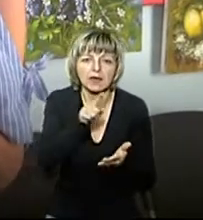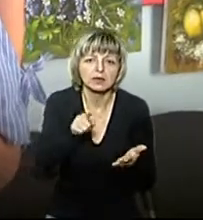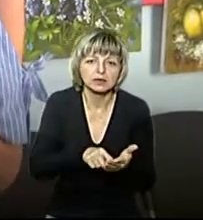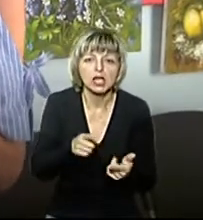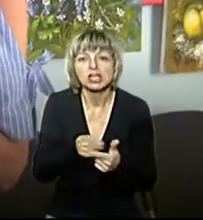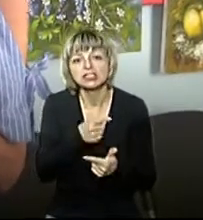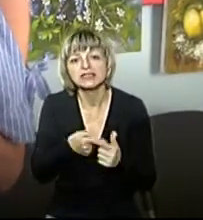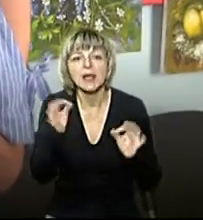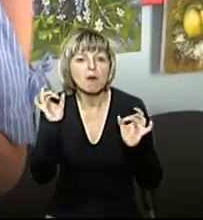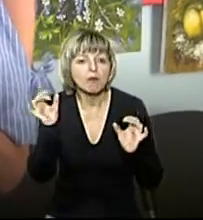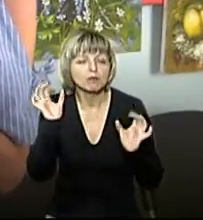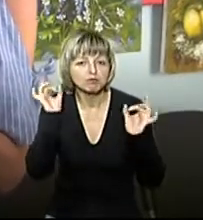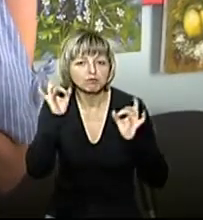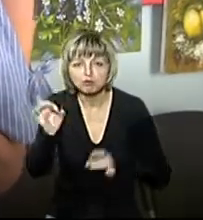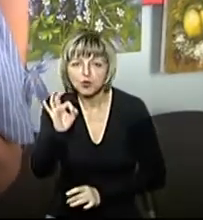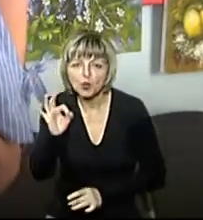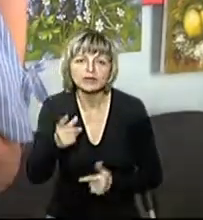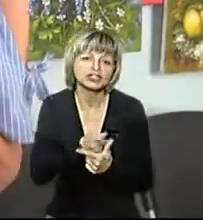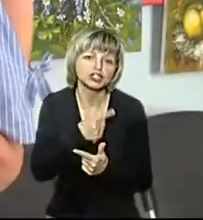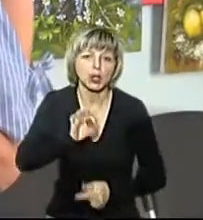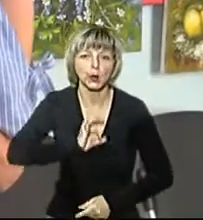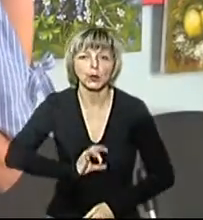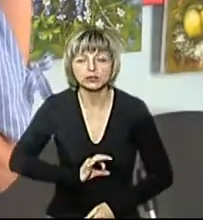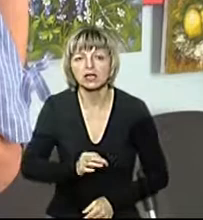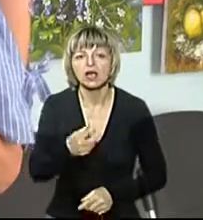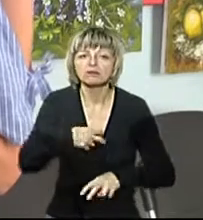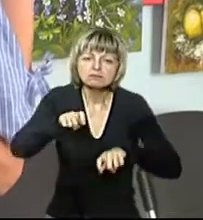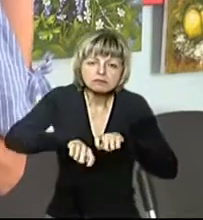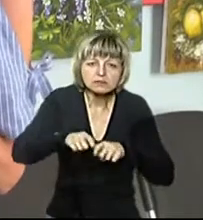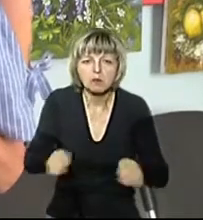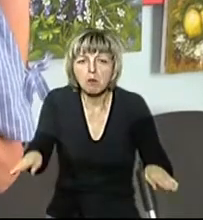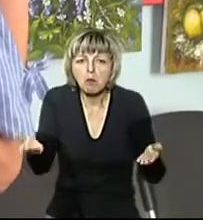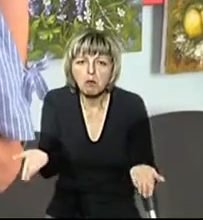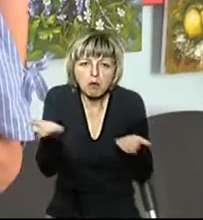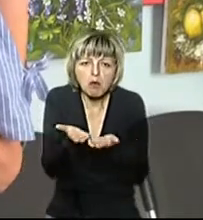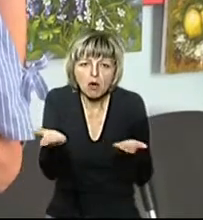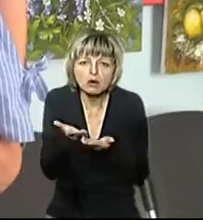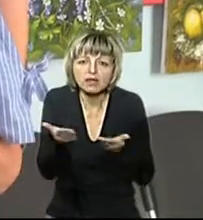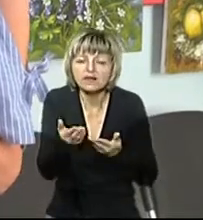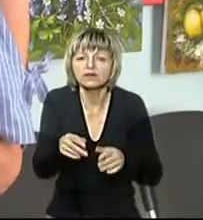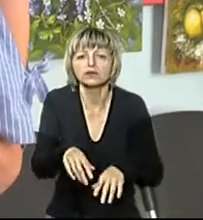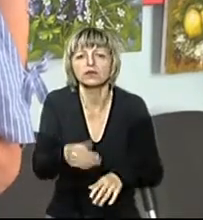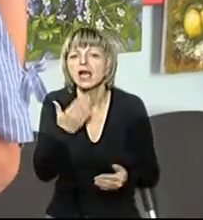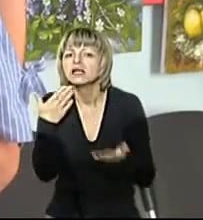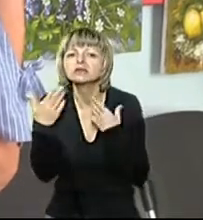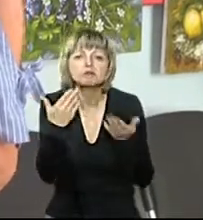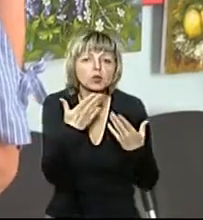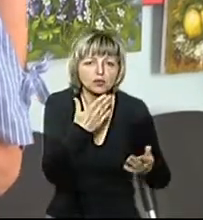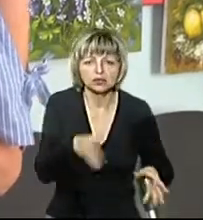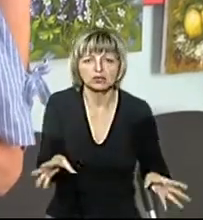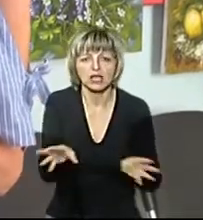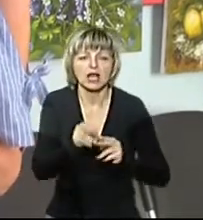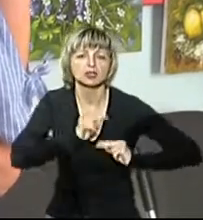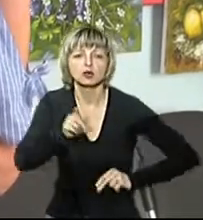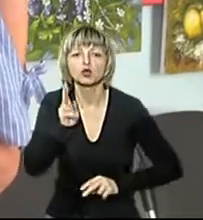чи гудзики. Але провівши ряд досліджень, порівнювальну характеристику, спілкуючись з колегами, які